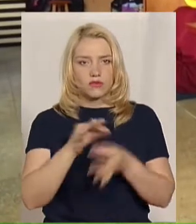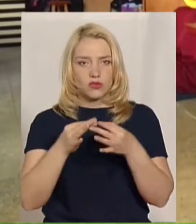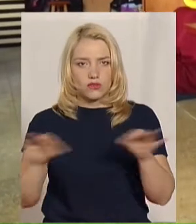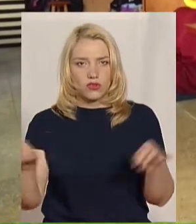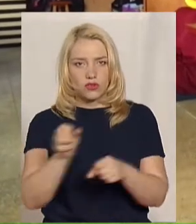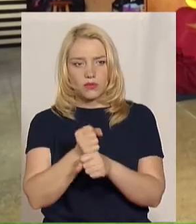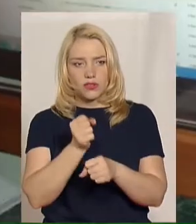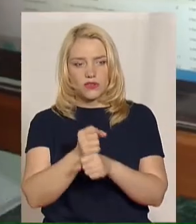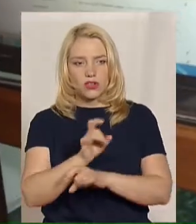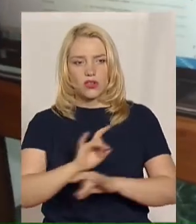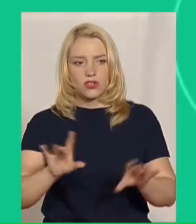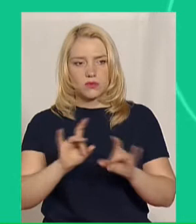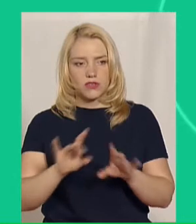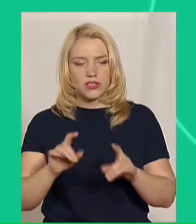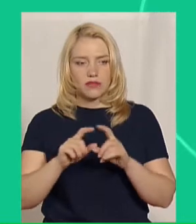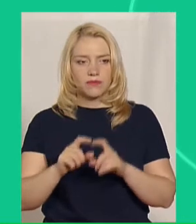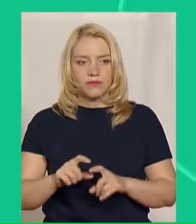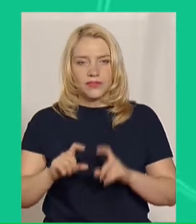діяльності та культури Інна Михайлова.